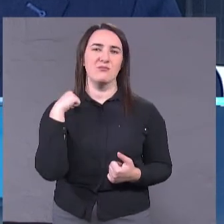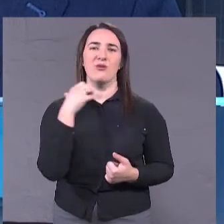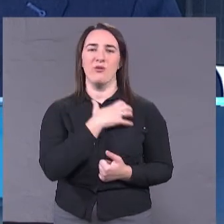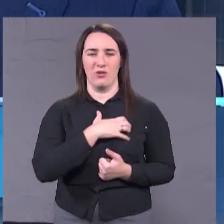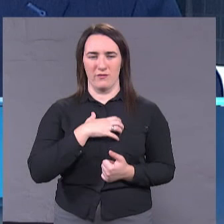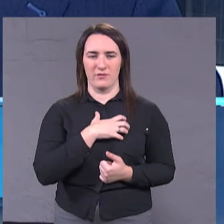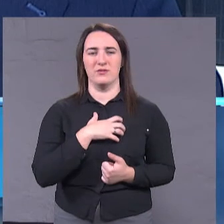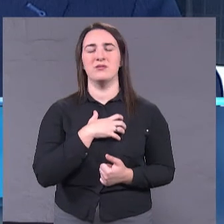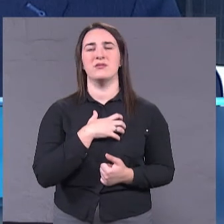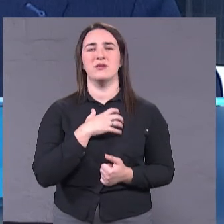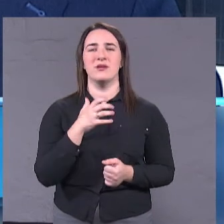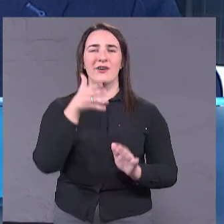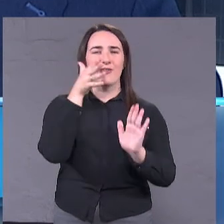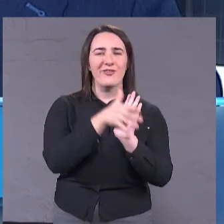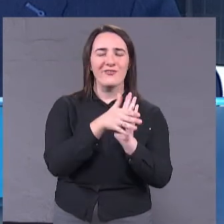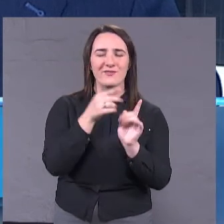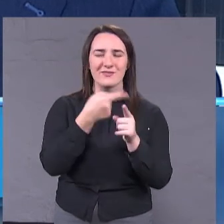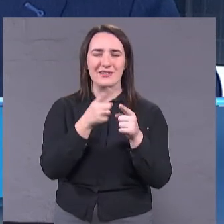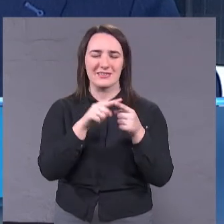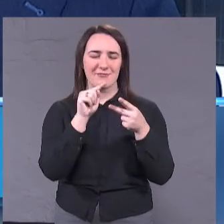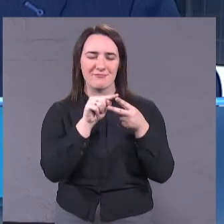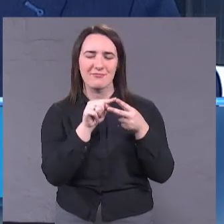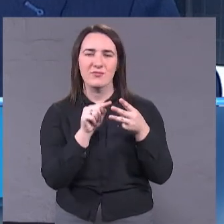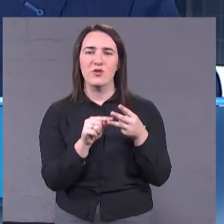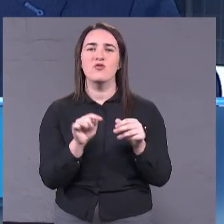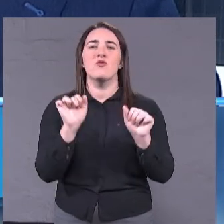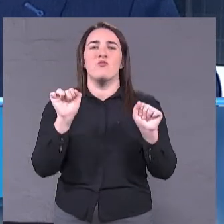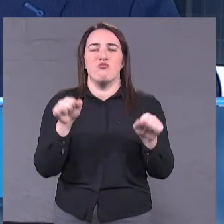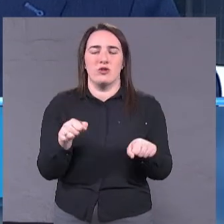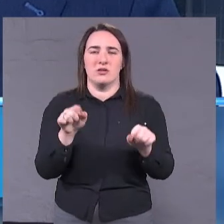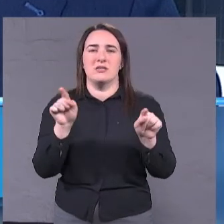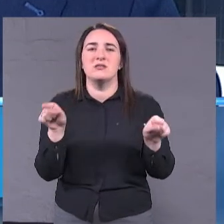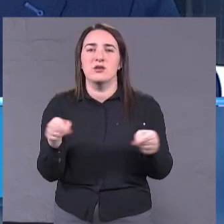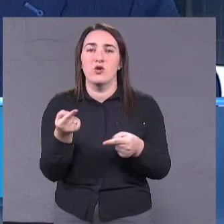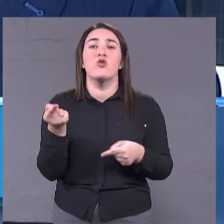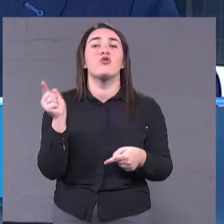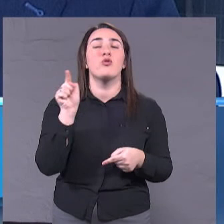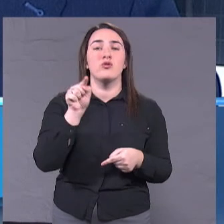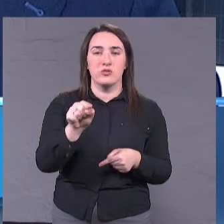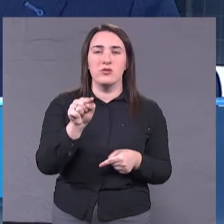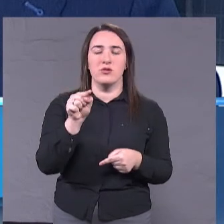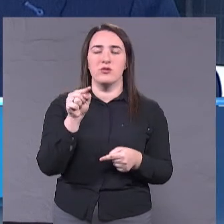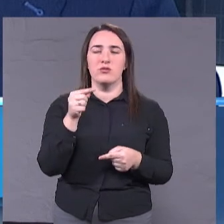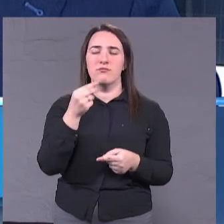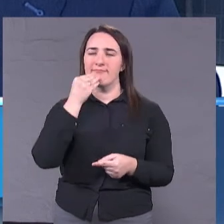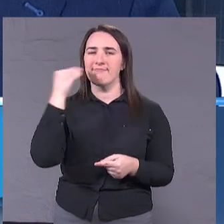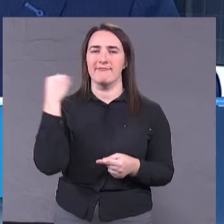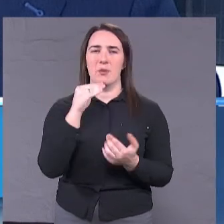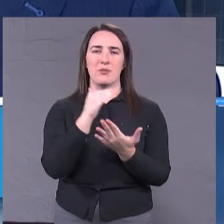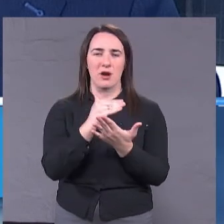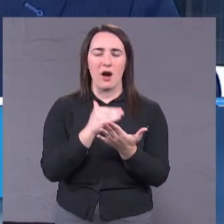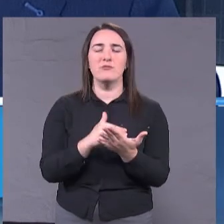ісучив ці все позиції, можна создати тільки тоді, можна создати ту комплексність программу, яка позволить